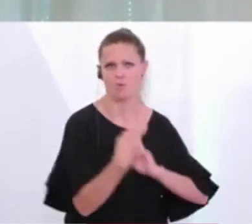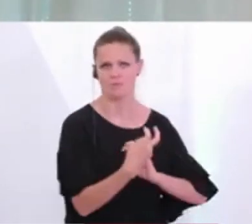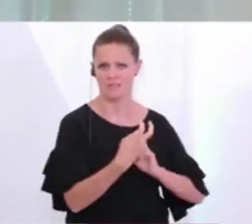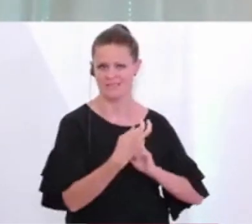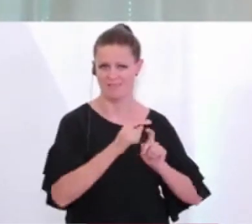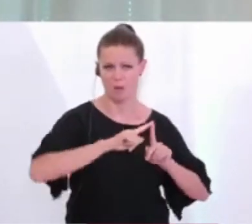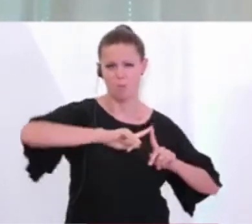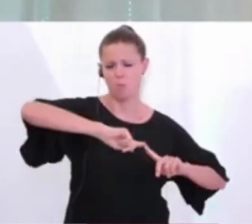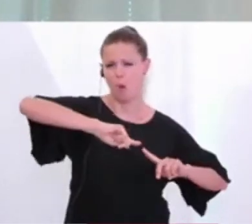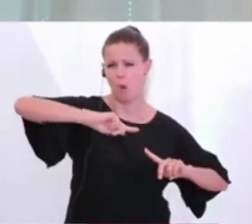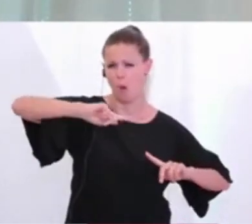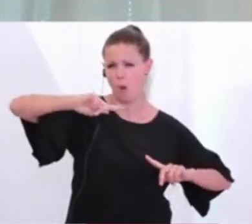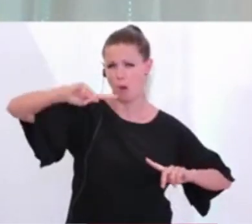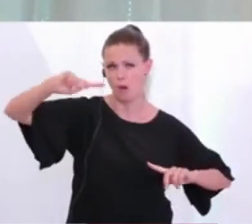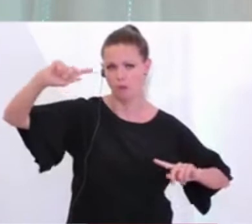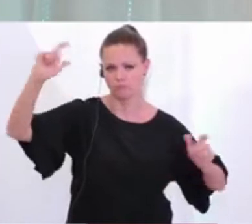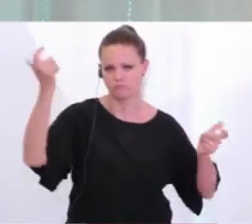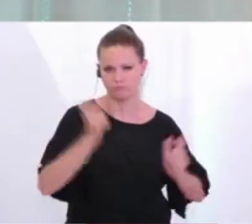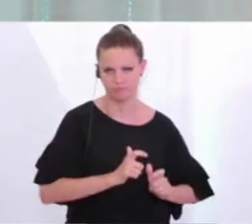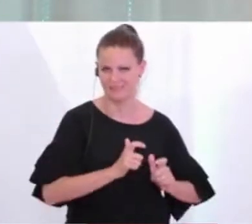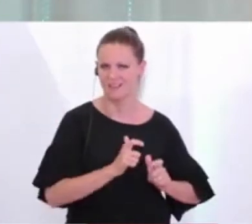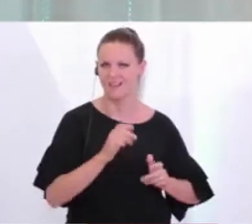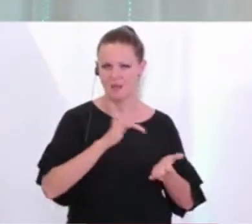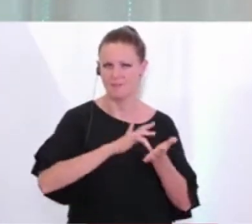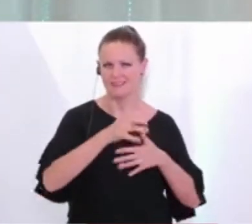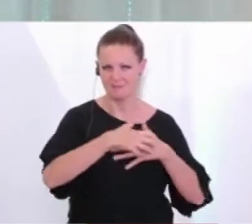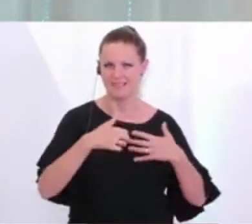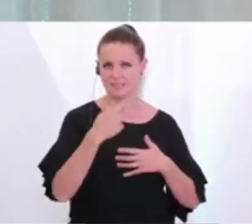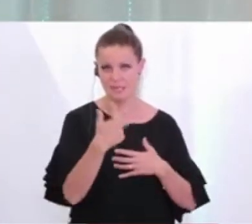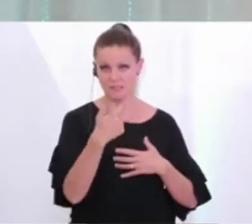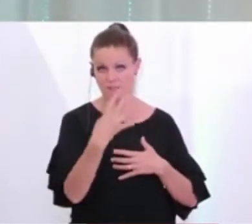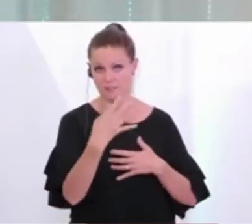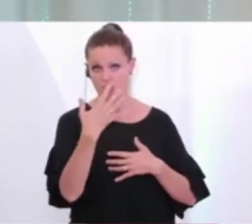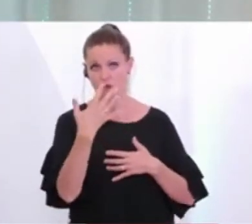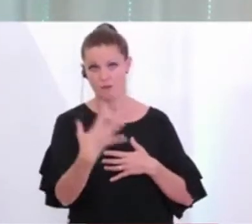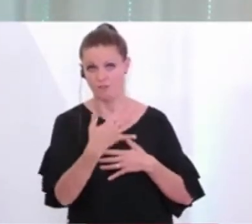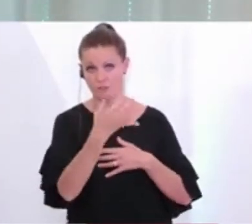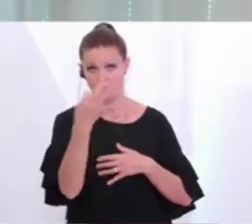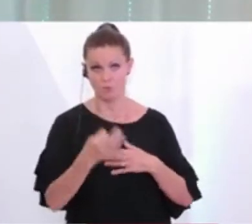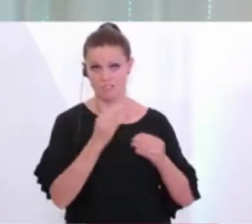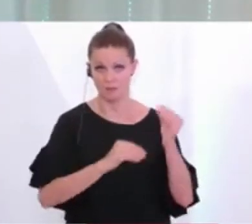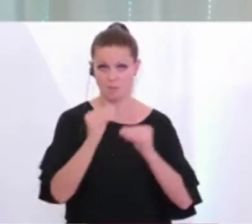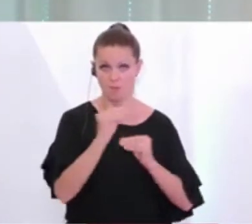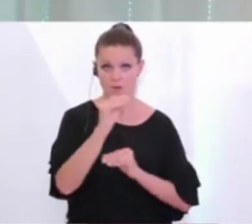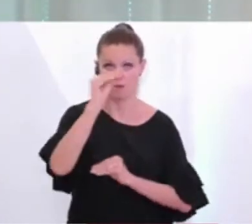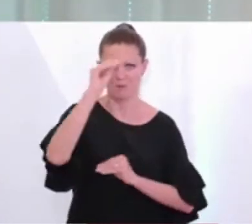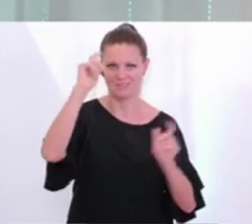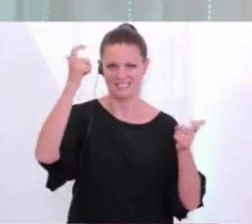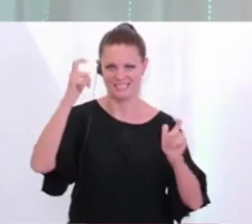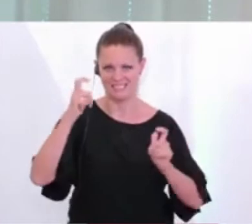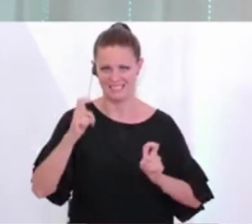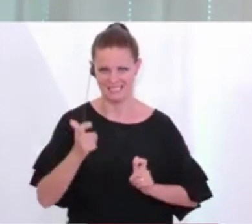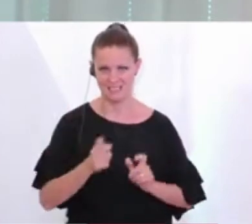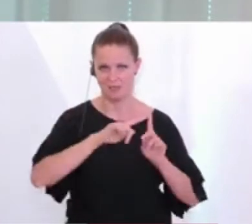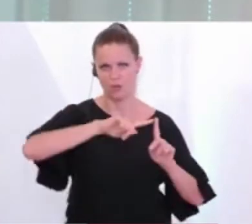exponentielle Kurve, Sie erinnern sich, Mitte März, Steigerungen von 30, 40, 50 % täglich runtergekriegt haben,